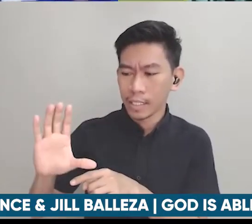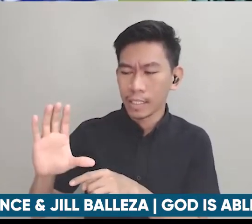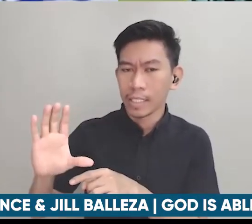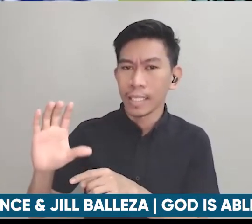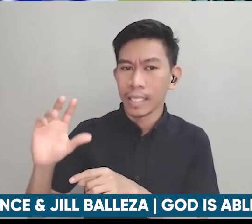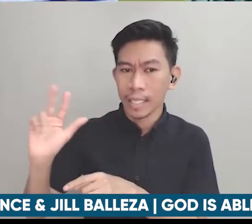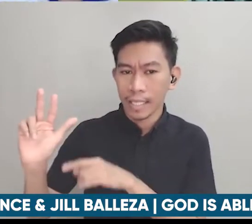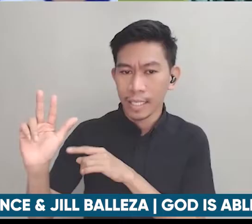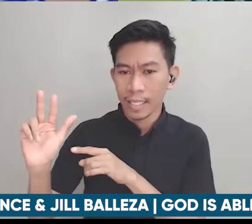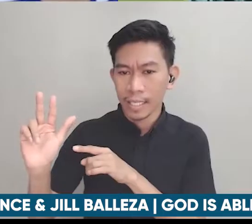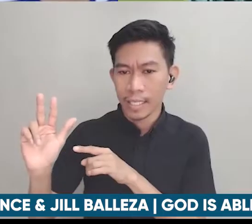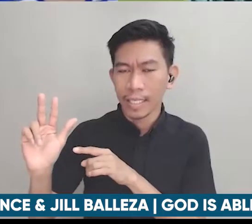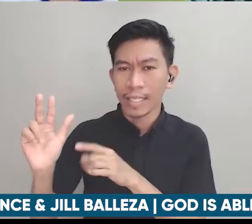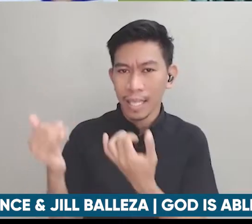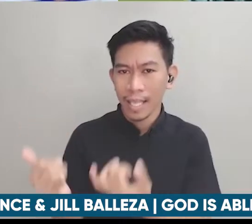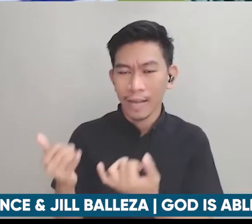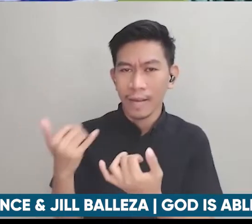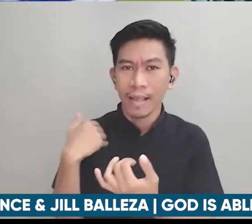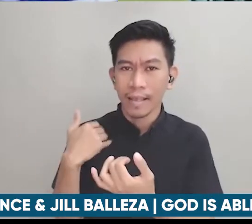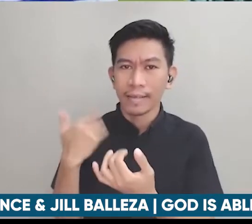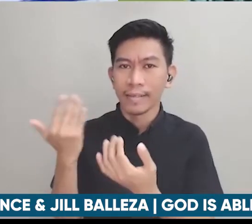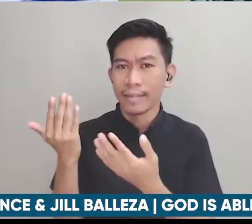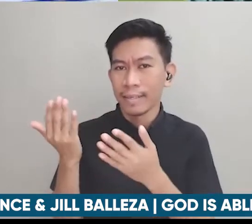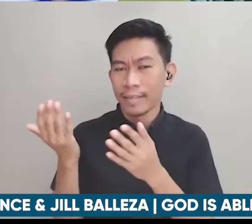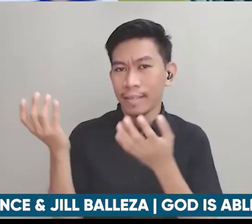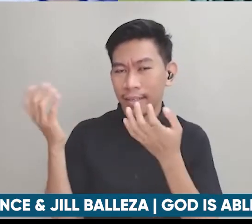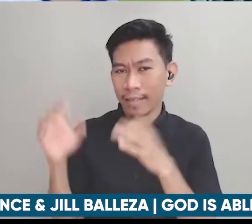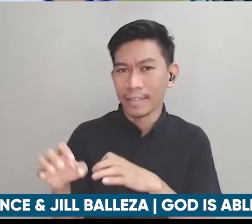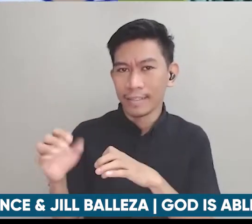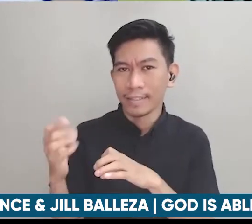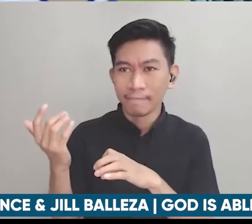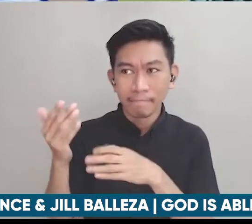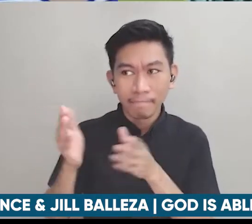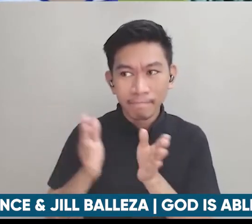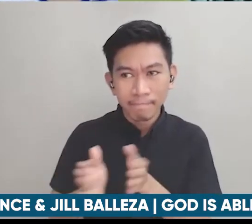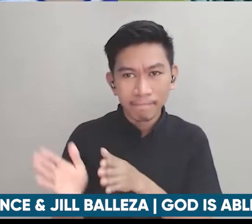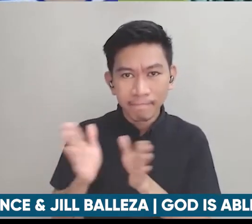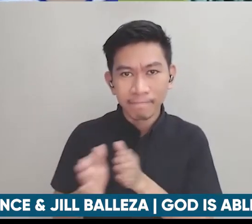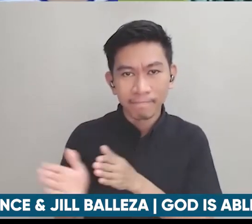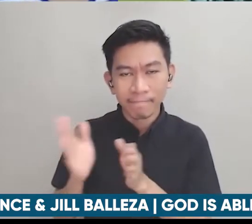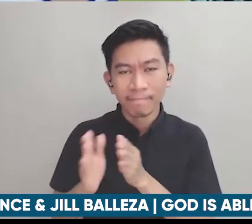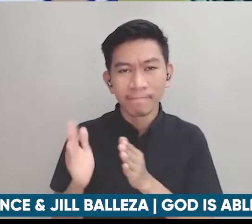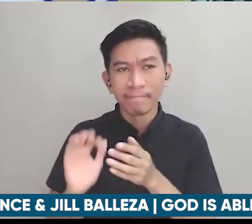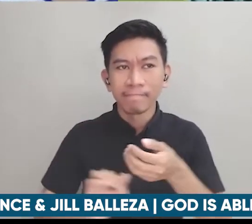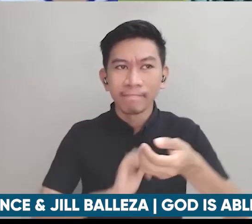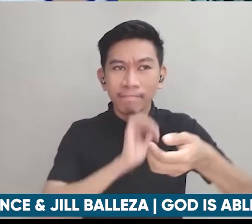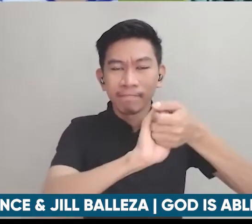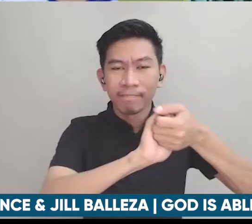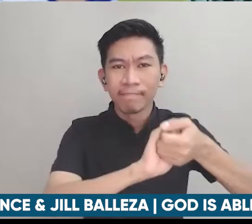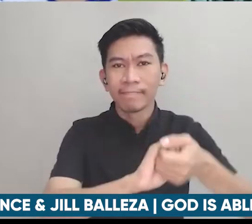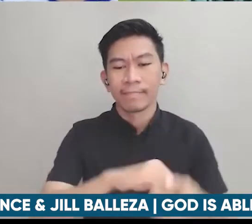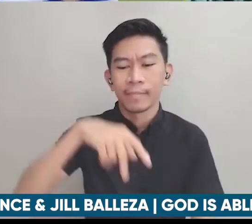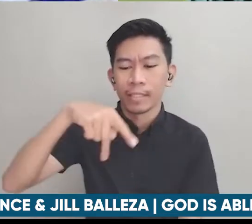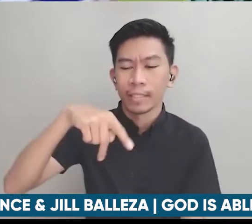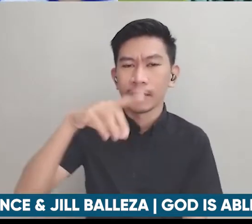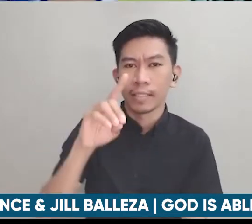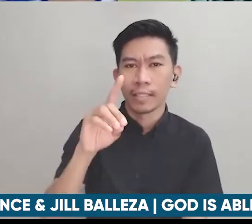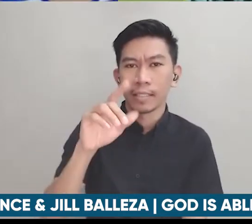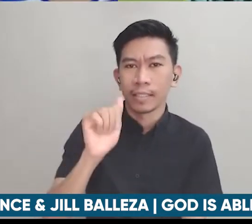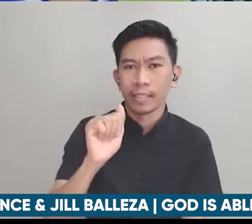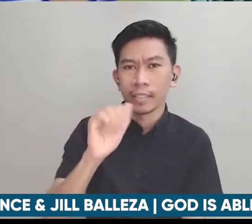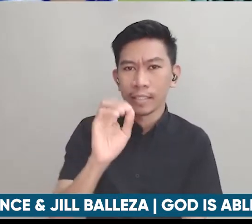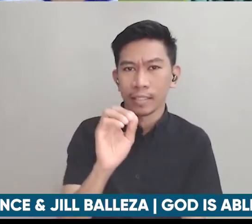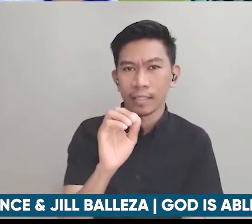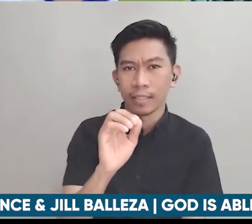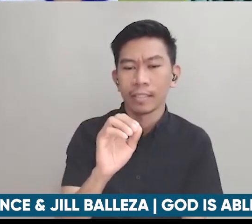na piniprepare and ngayon we reach out to Pidaw Lipa and na i-excite